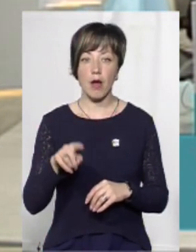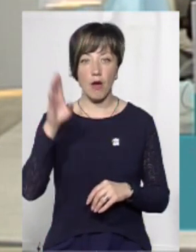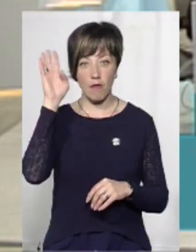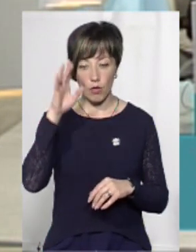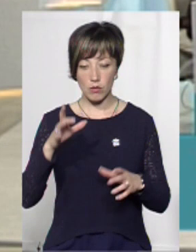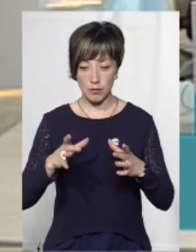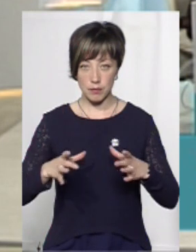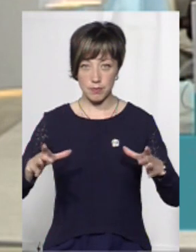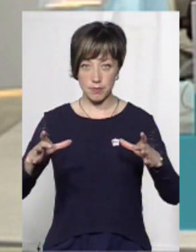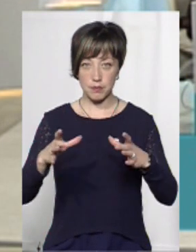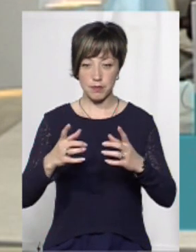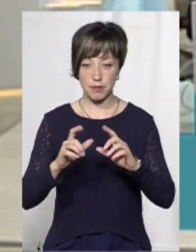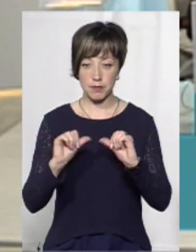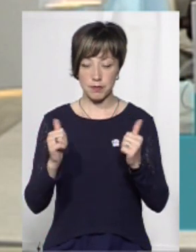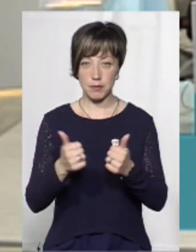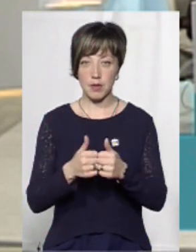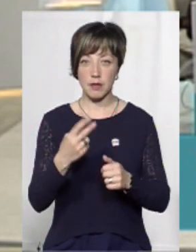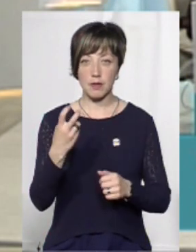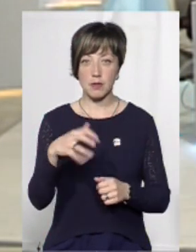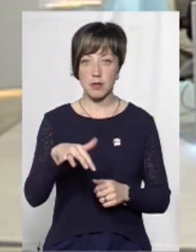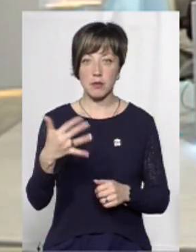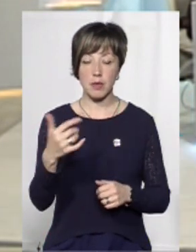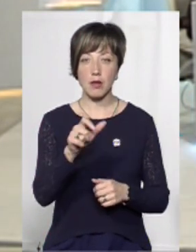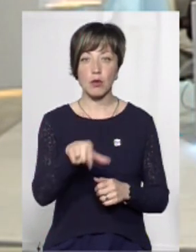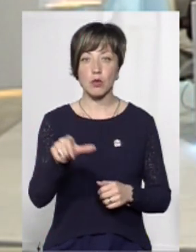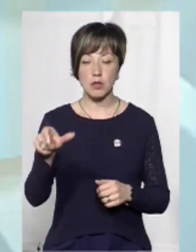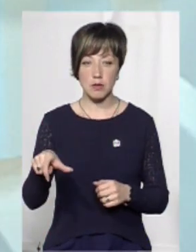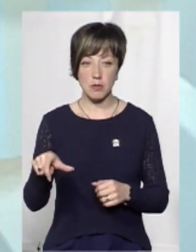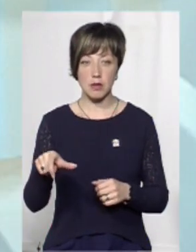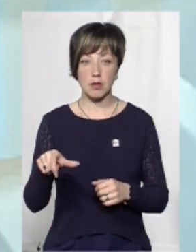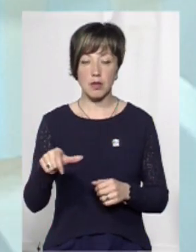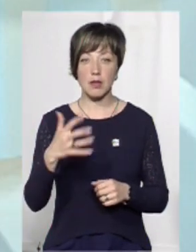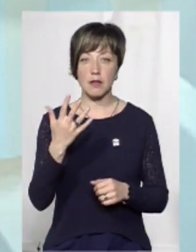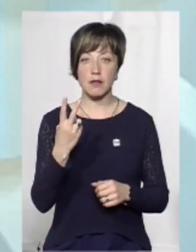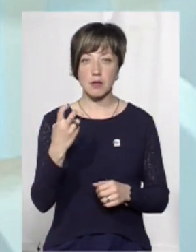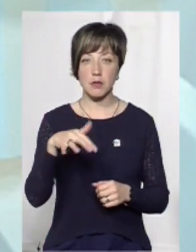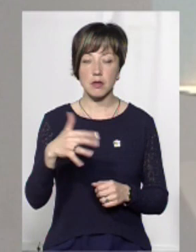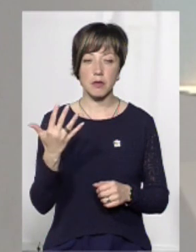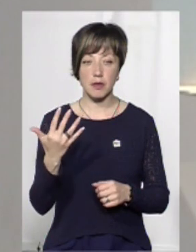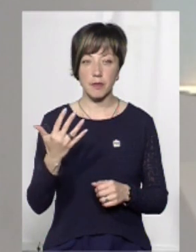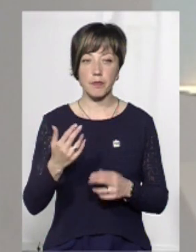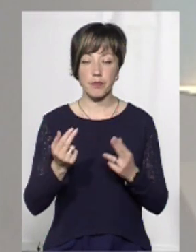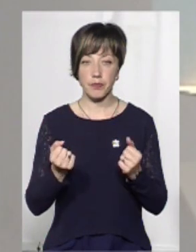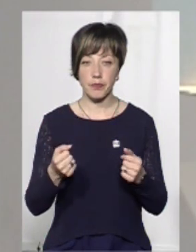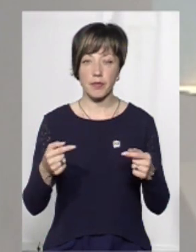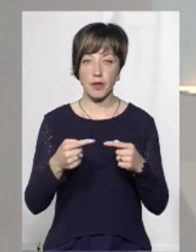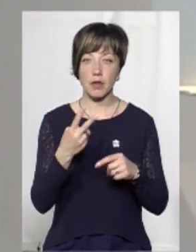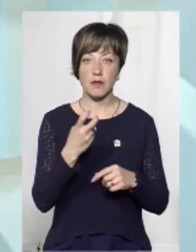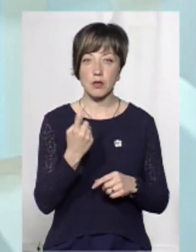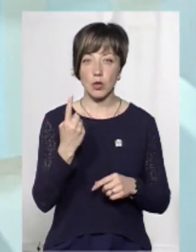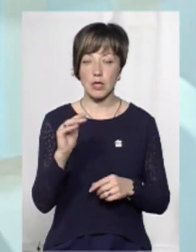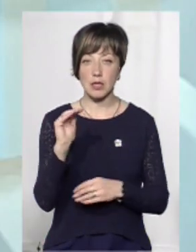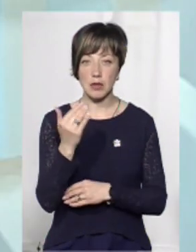пасті опинилося 255 осіб. 255, в мене неправильно. Так, 201